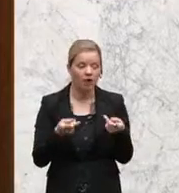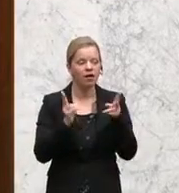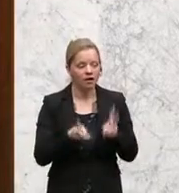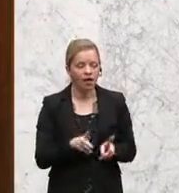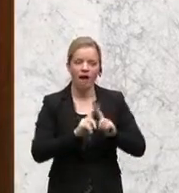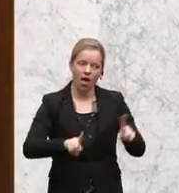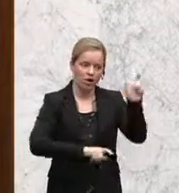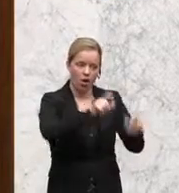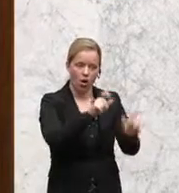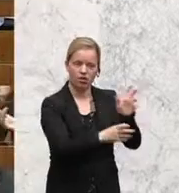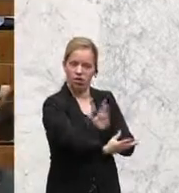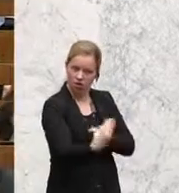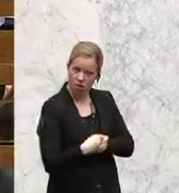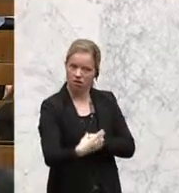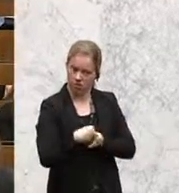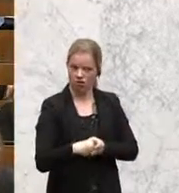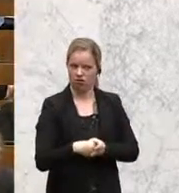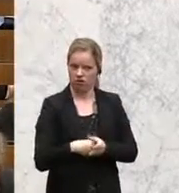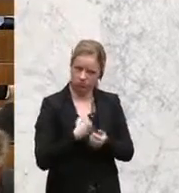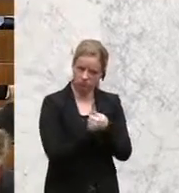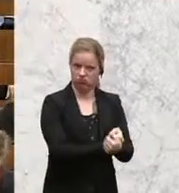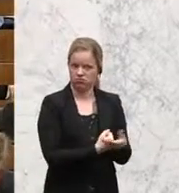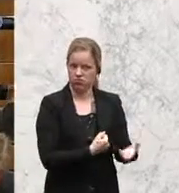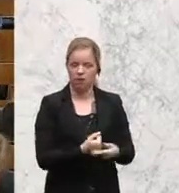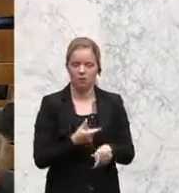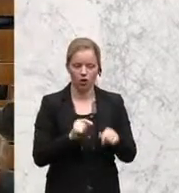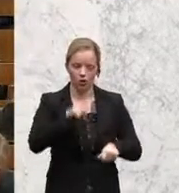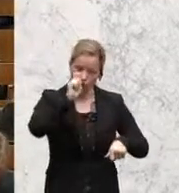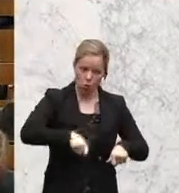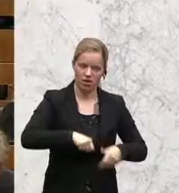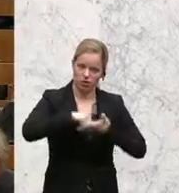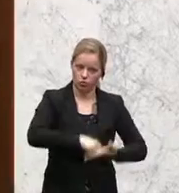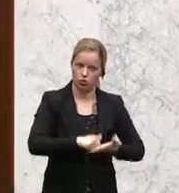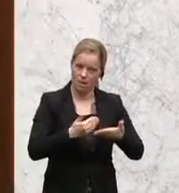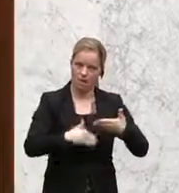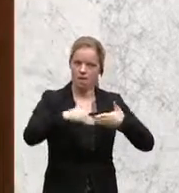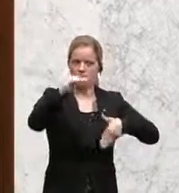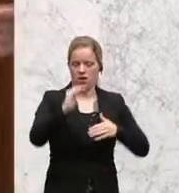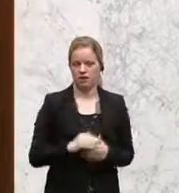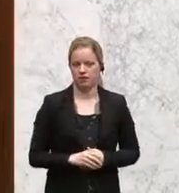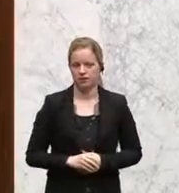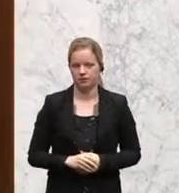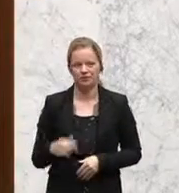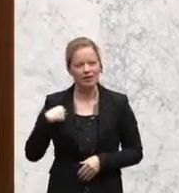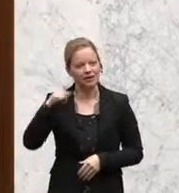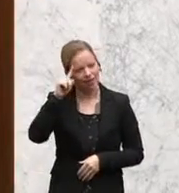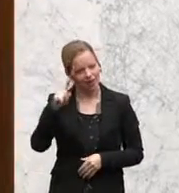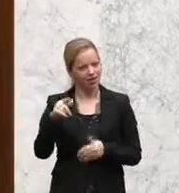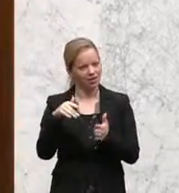und auch wieder den Verurteilungsdruck zu erhöhen. Ich denke, dass dieses fünfteilige